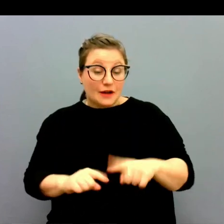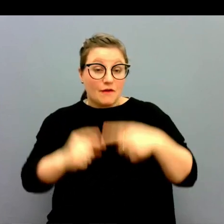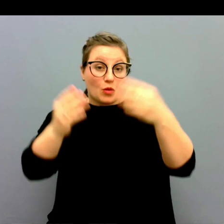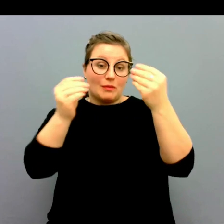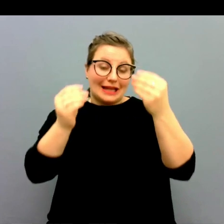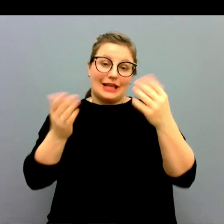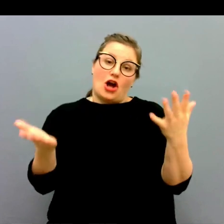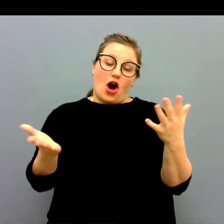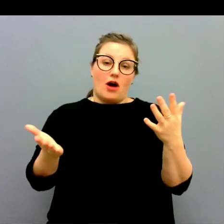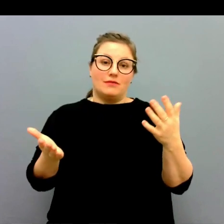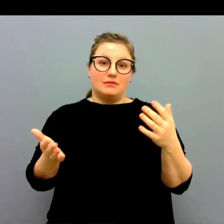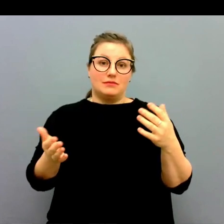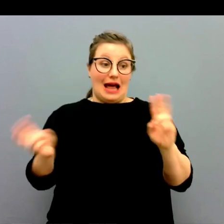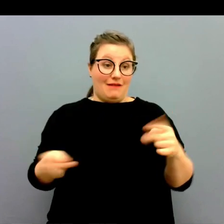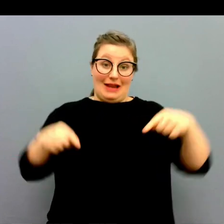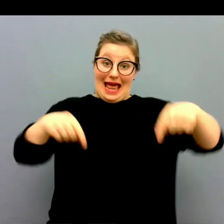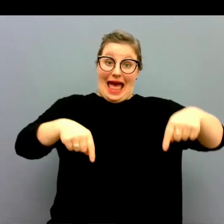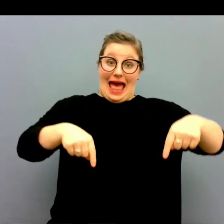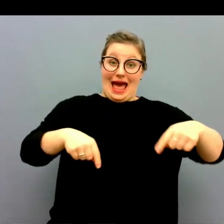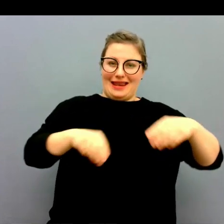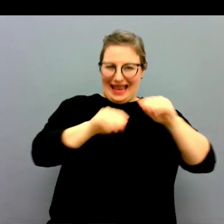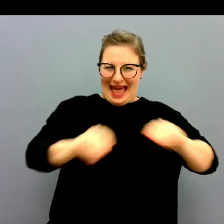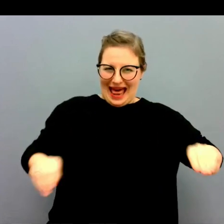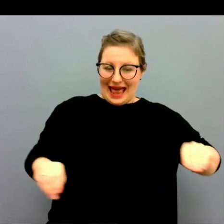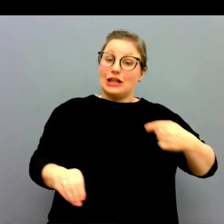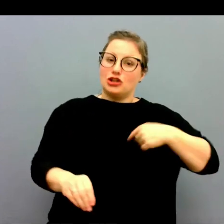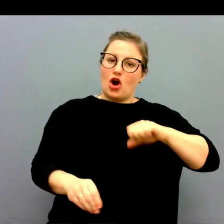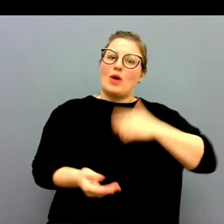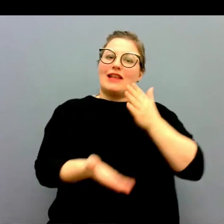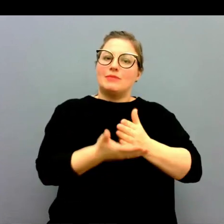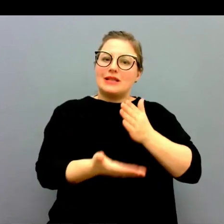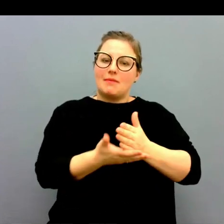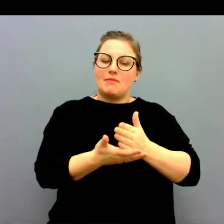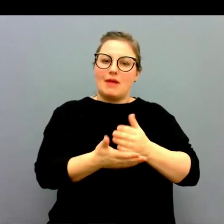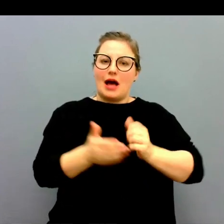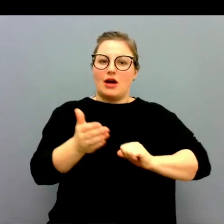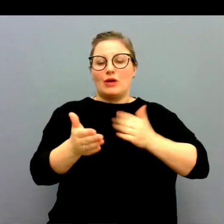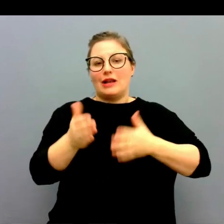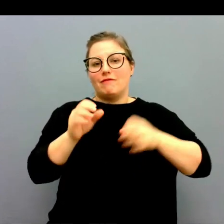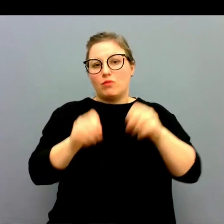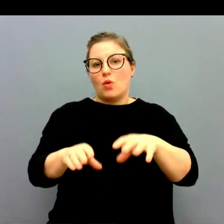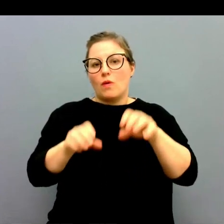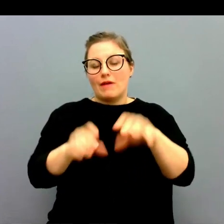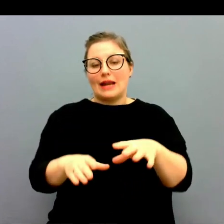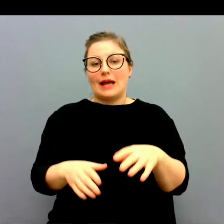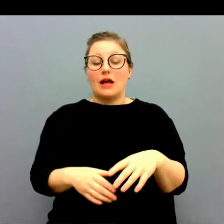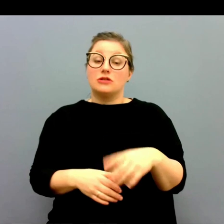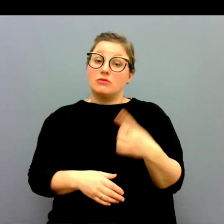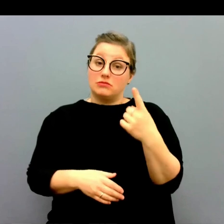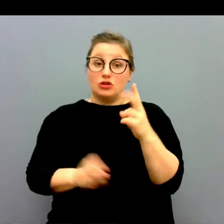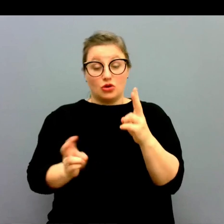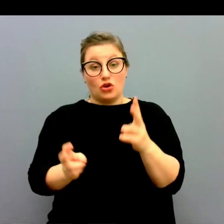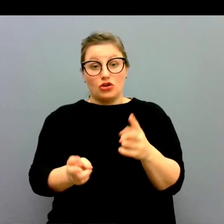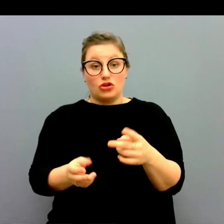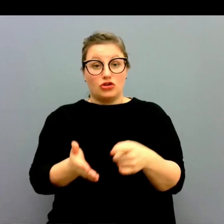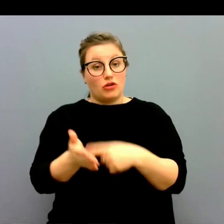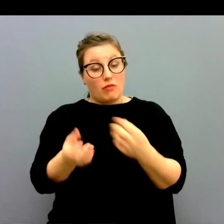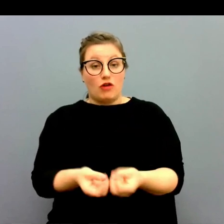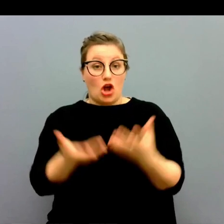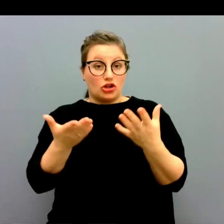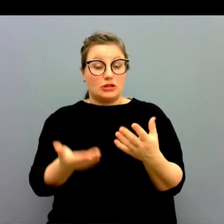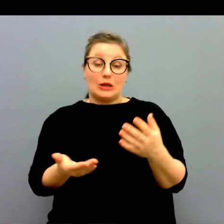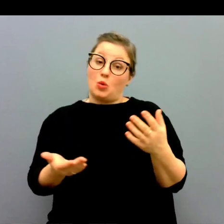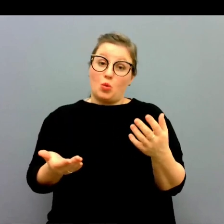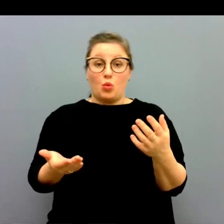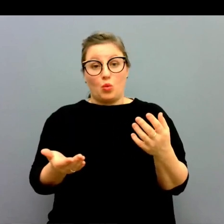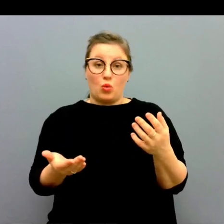Det får man i alla fall som lärare här själv bestämma och påverka. Så att en sån lösning tänker